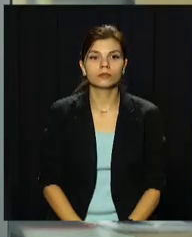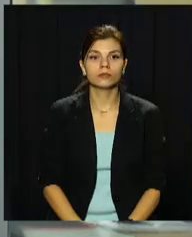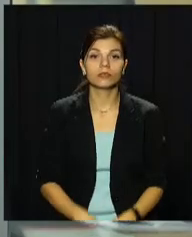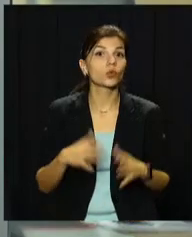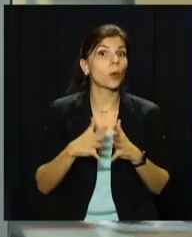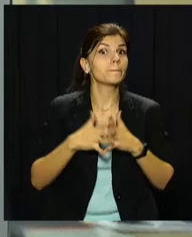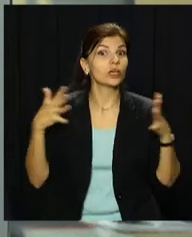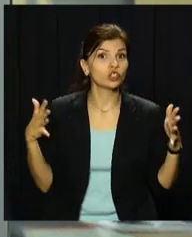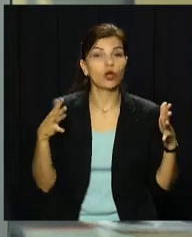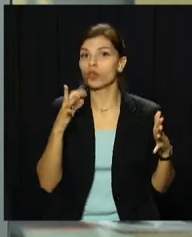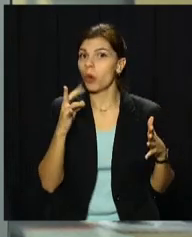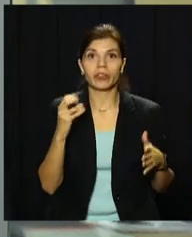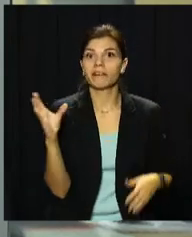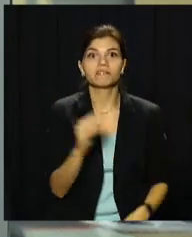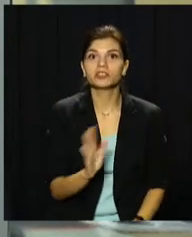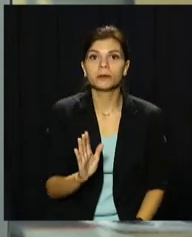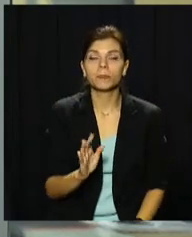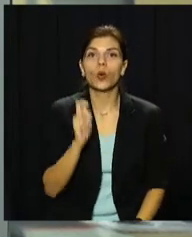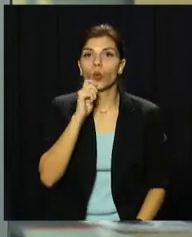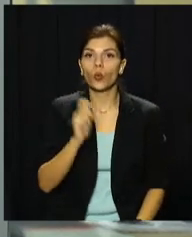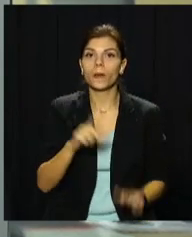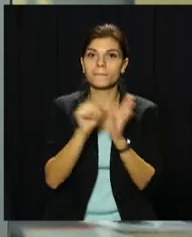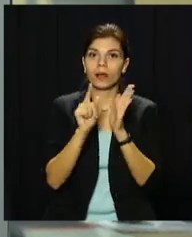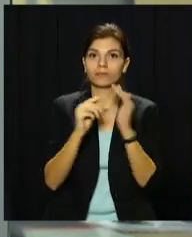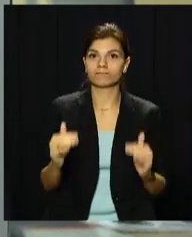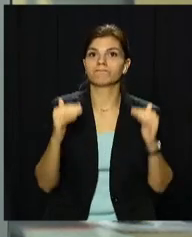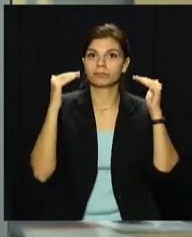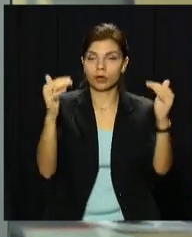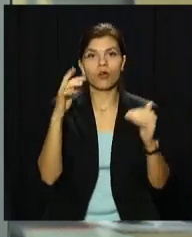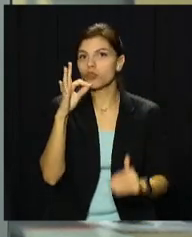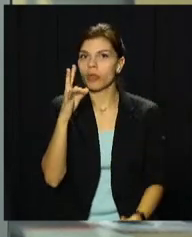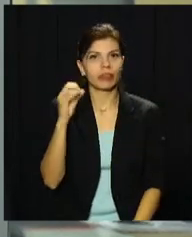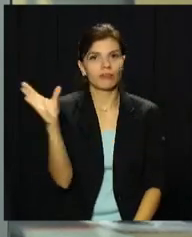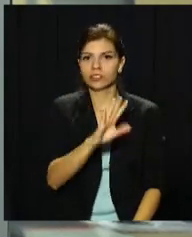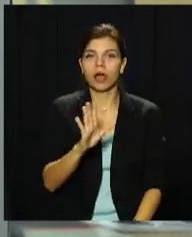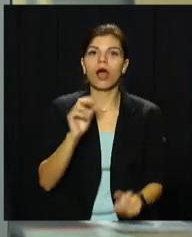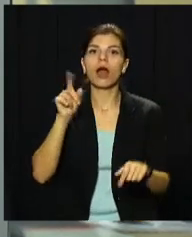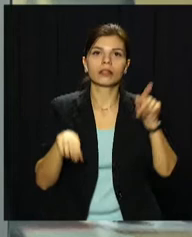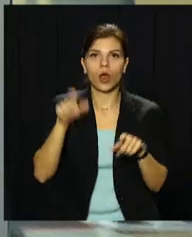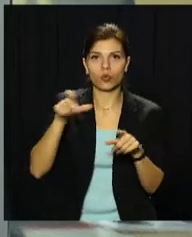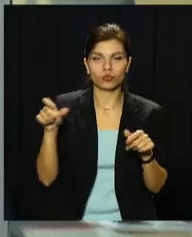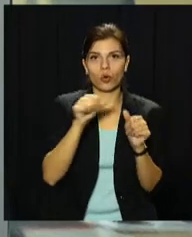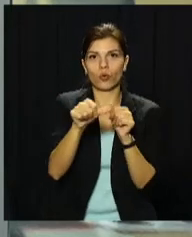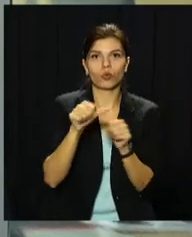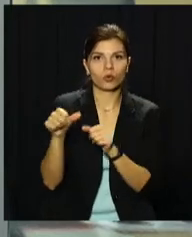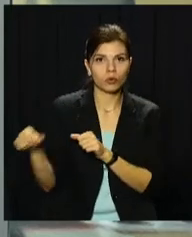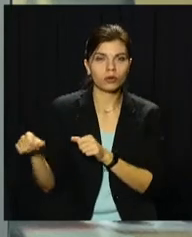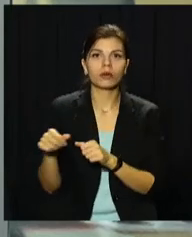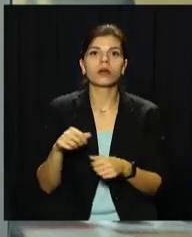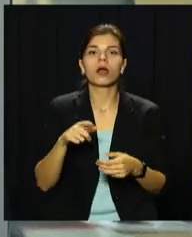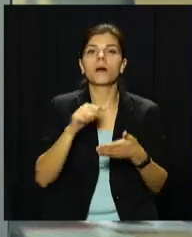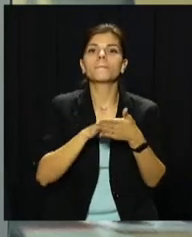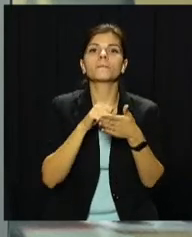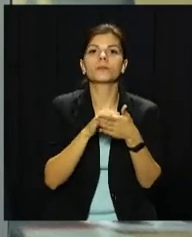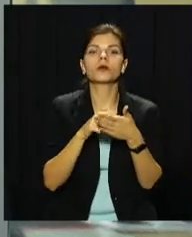Збільшили, але не всім. В Україні підвищили пенсію, однак не всім, а окремим категоріям громадян. Підстава – ріст